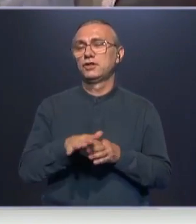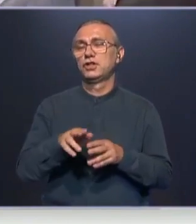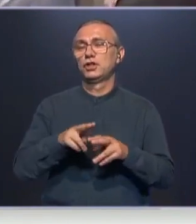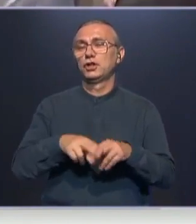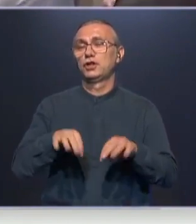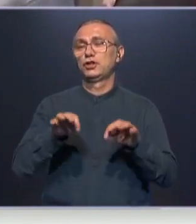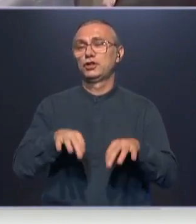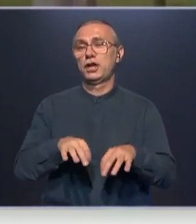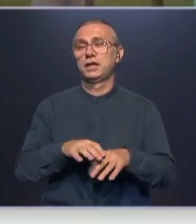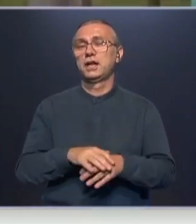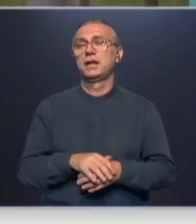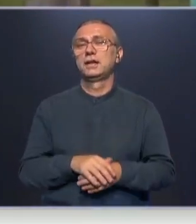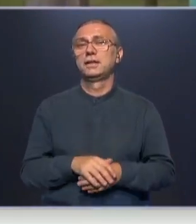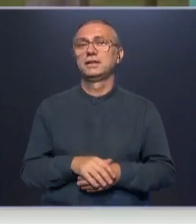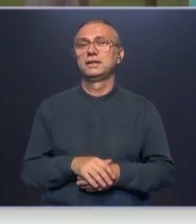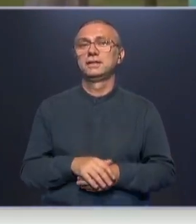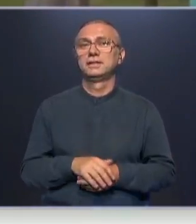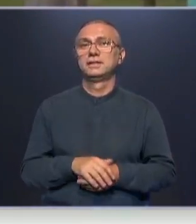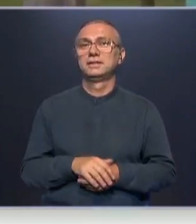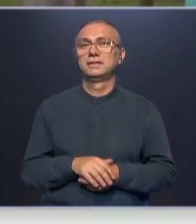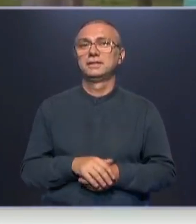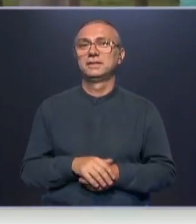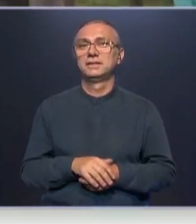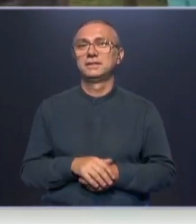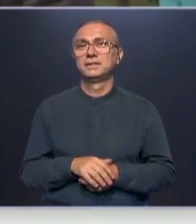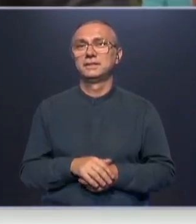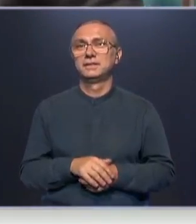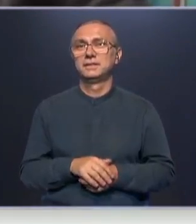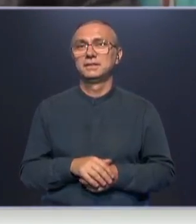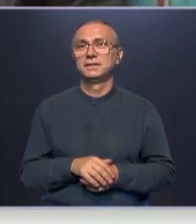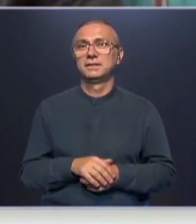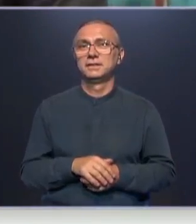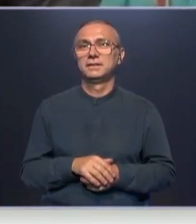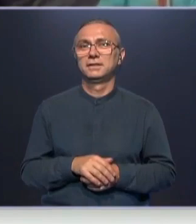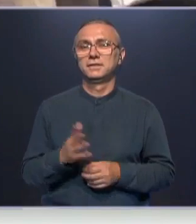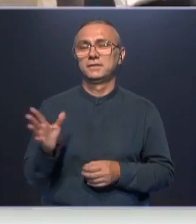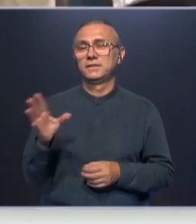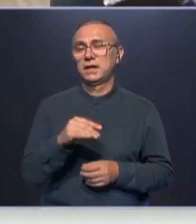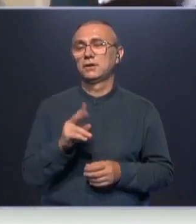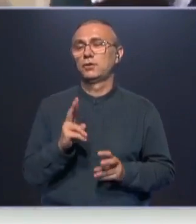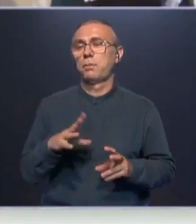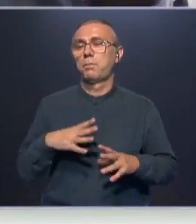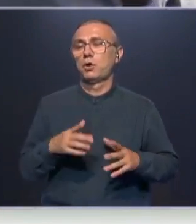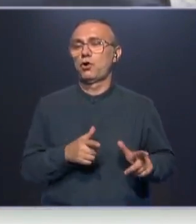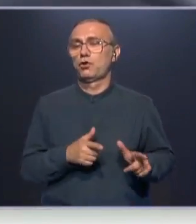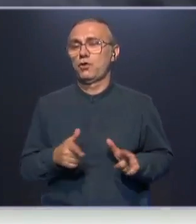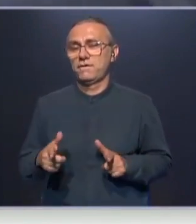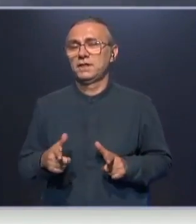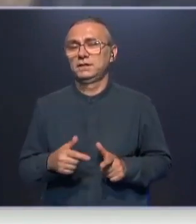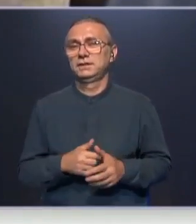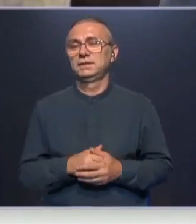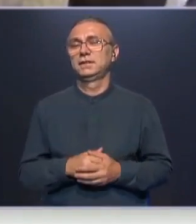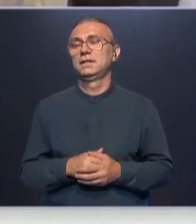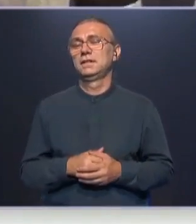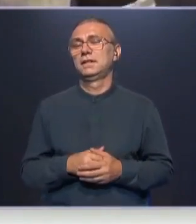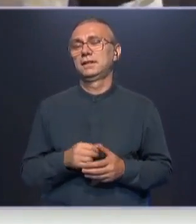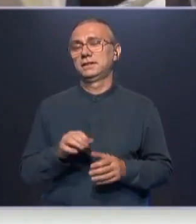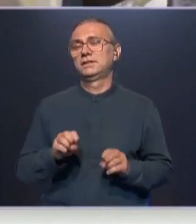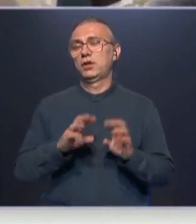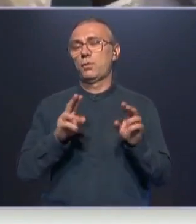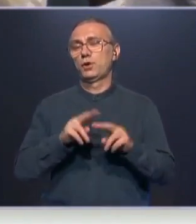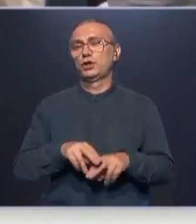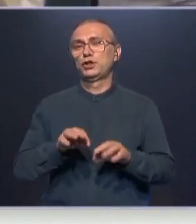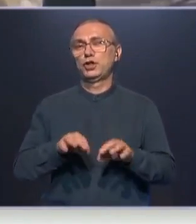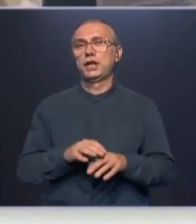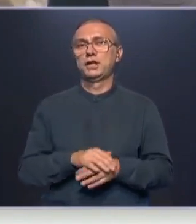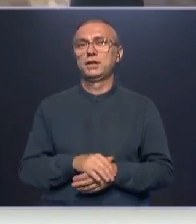всех подготовившихся людей, пришедших ко святому крещению. И